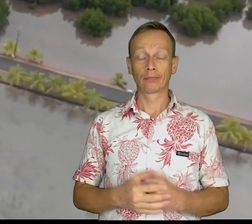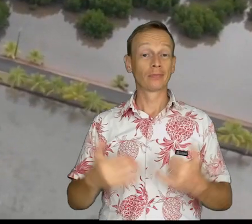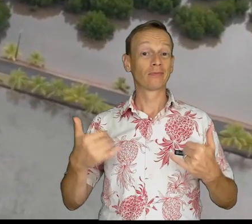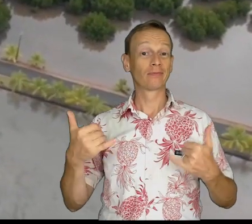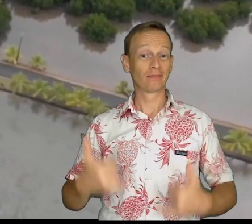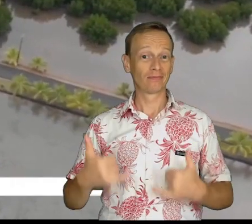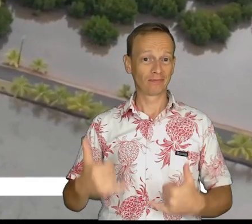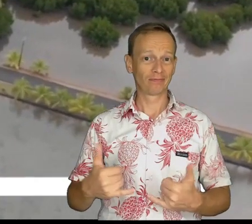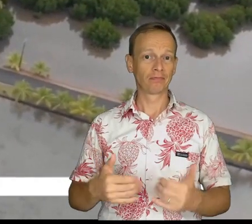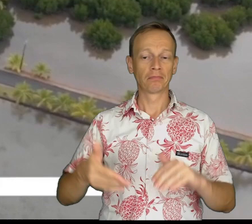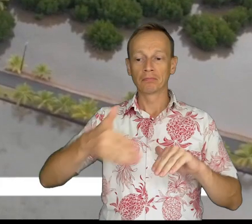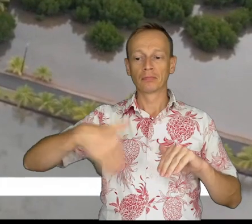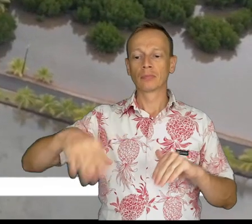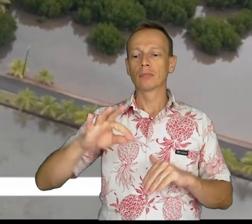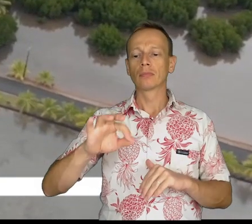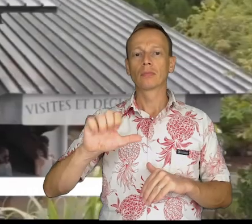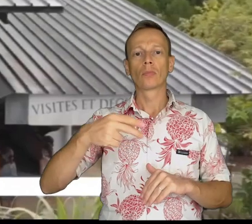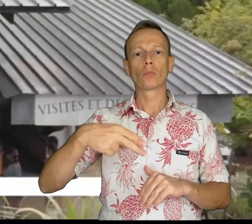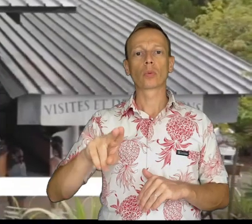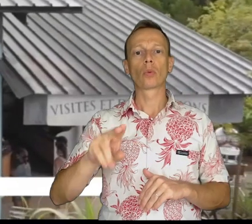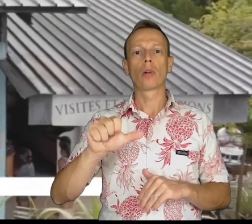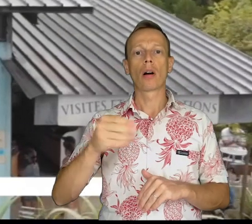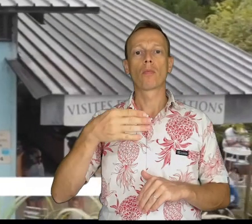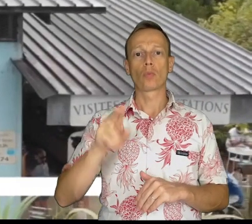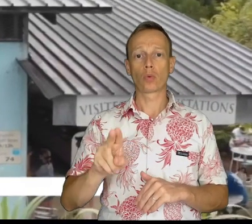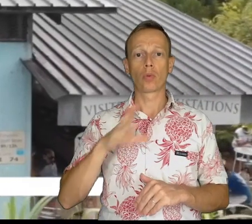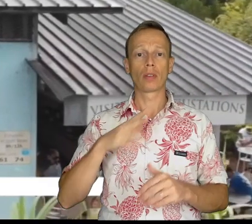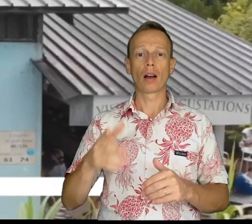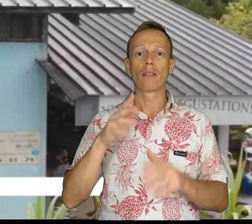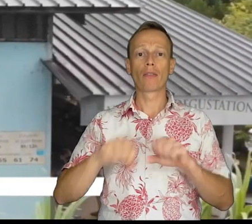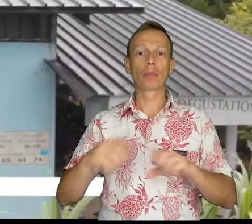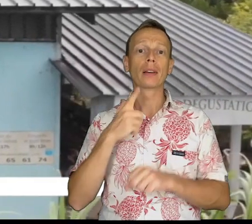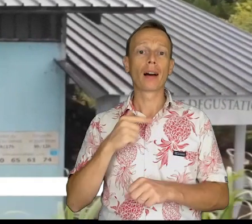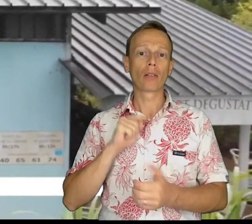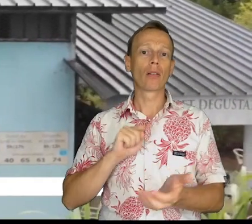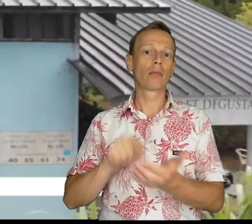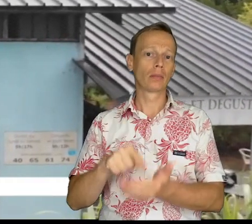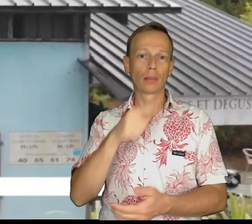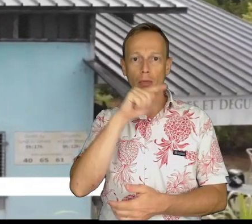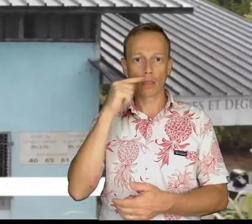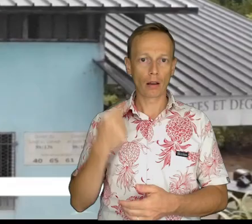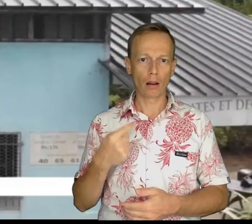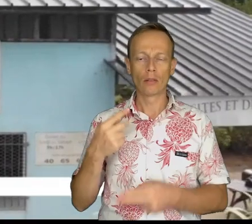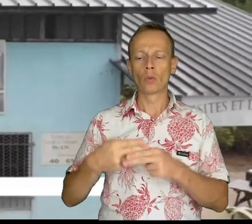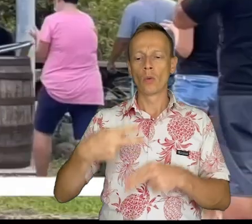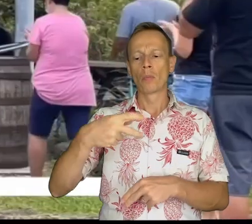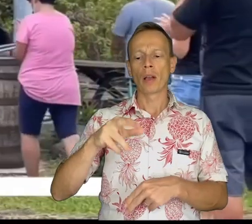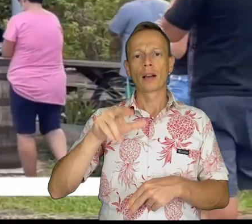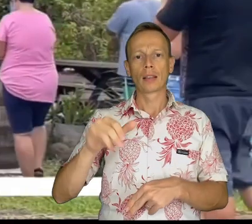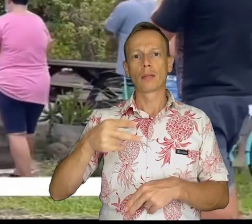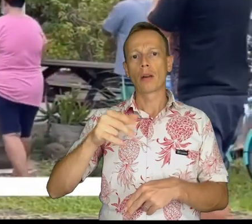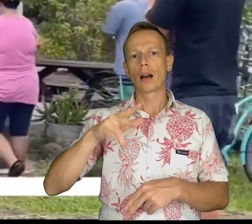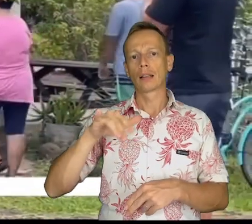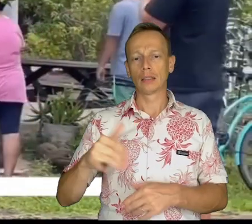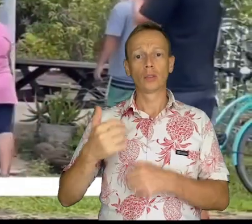C'est ici, dans la baie de Tapuamou, que se situe la distillerie de Ta'a, Paripari. Chaque année, elle